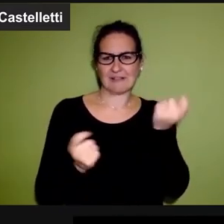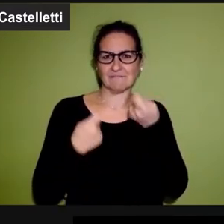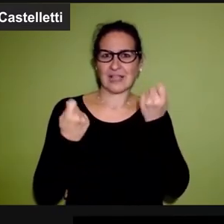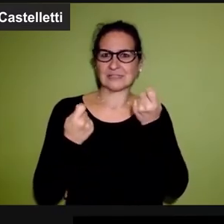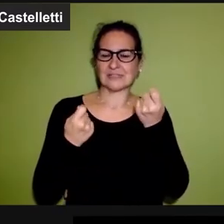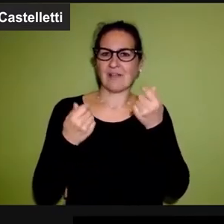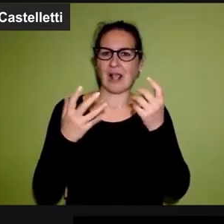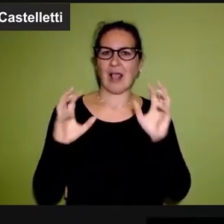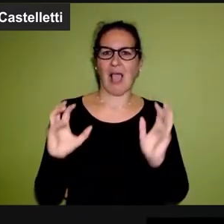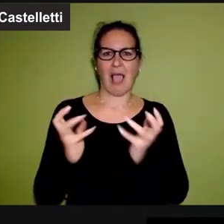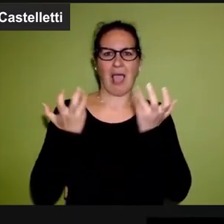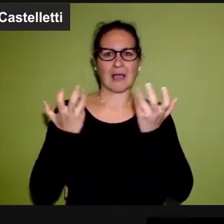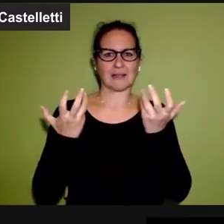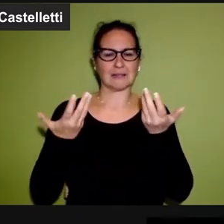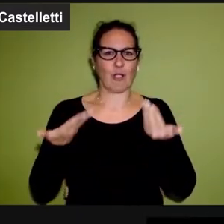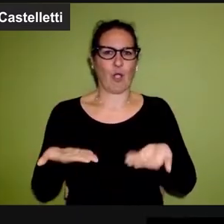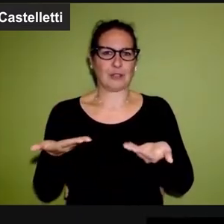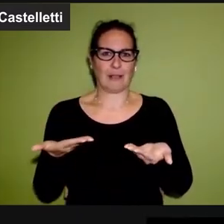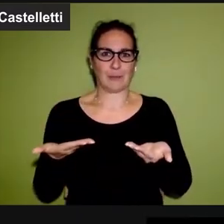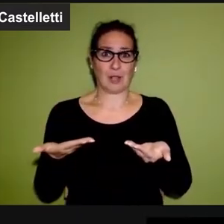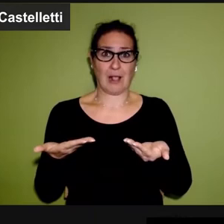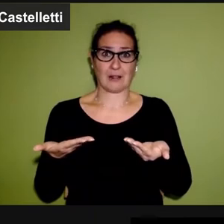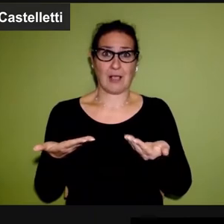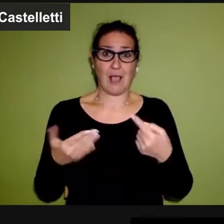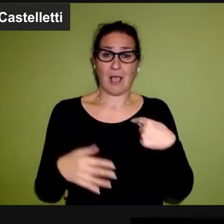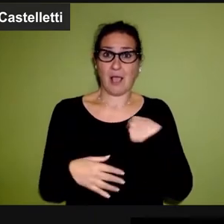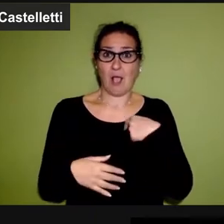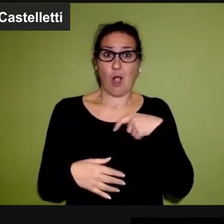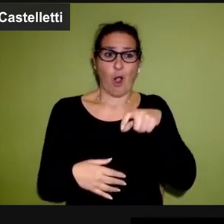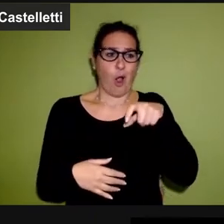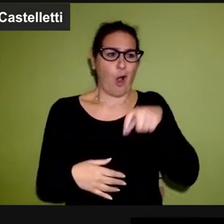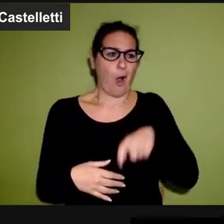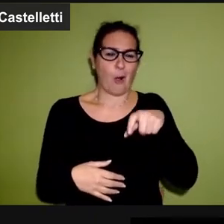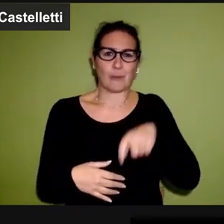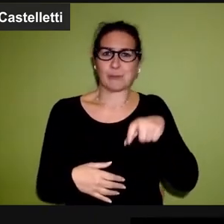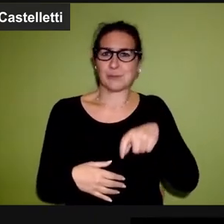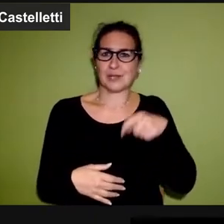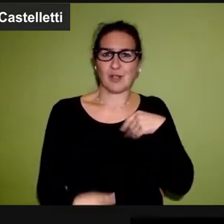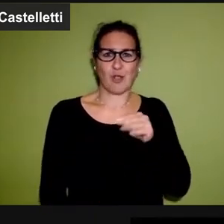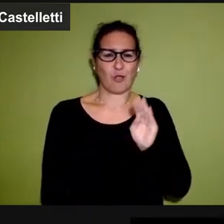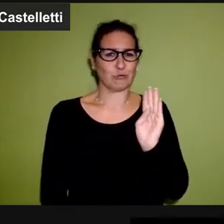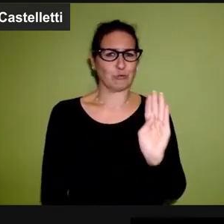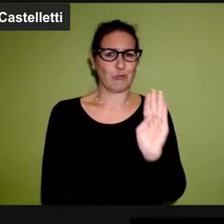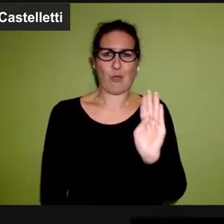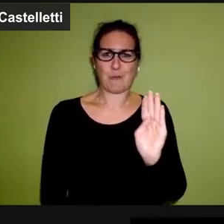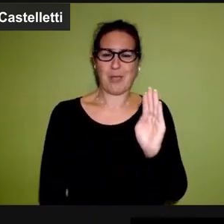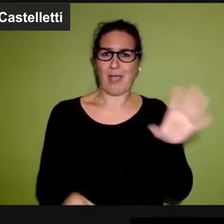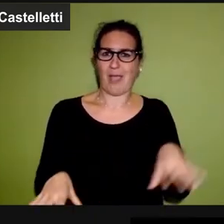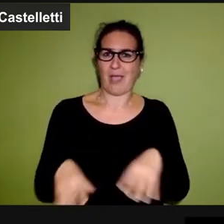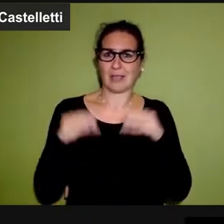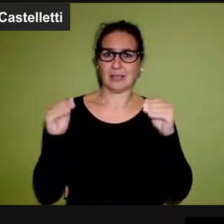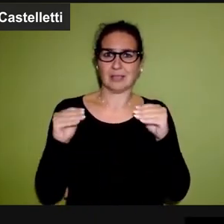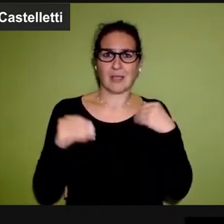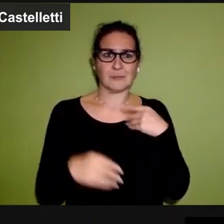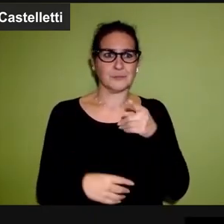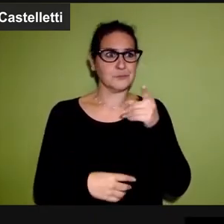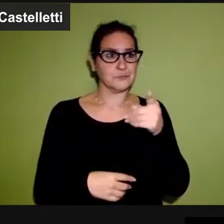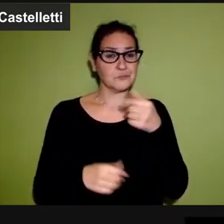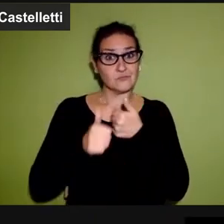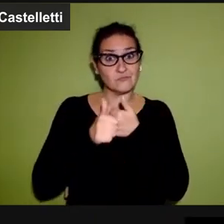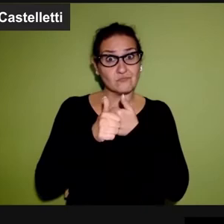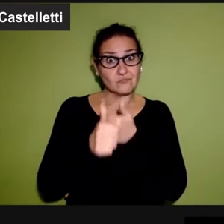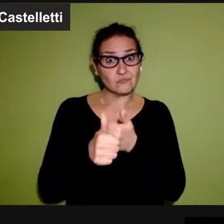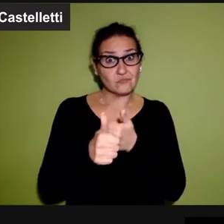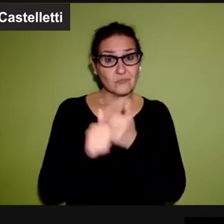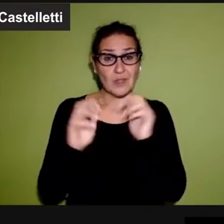come sa il nostro è un festival di arte contemporanea per cui io non posso esimermi da una domanda iniziale che è